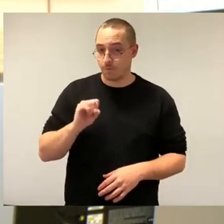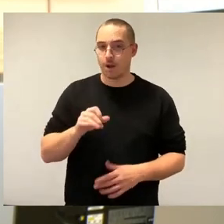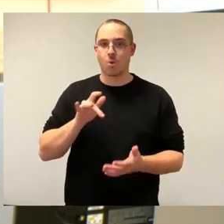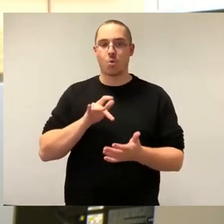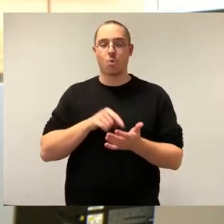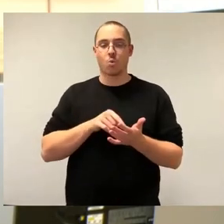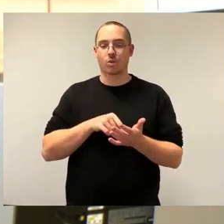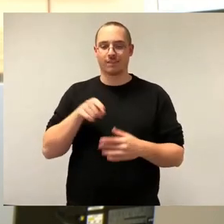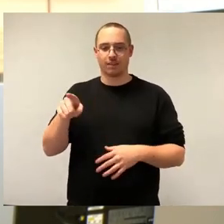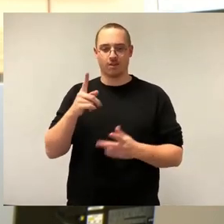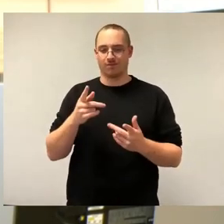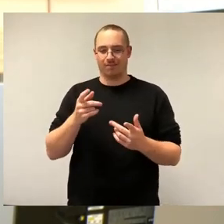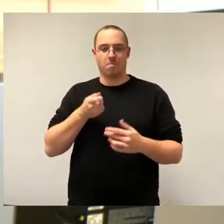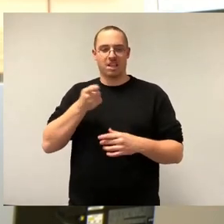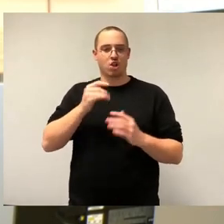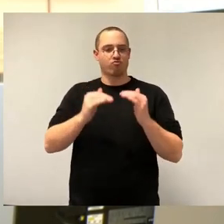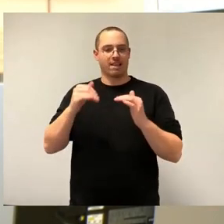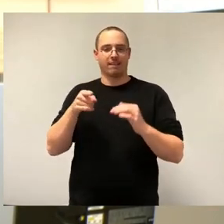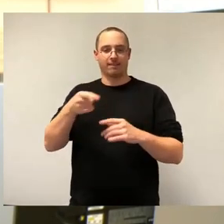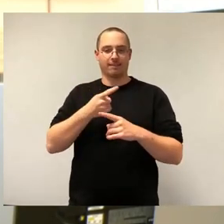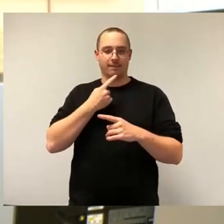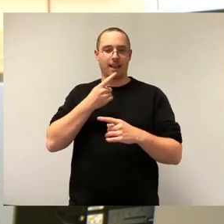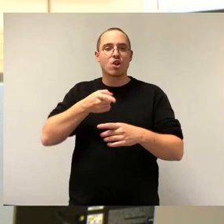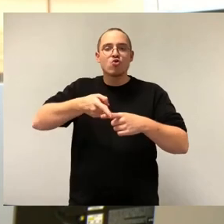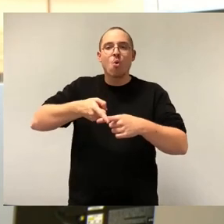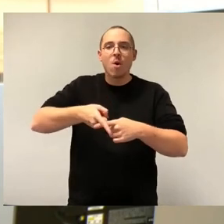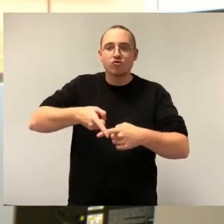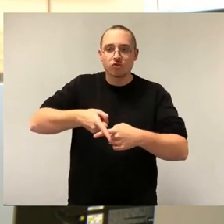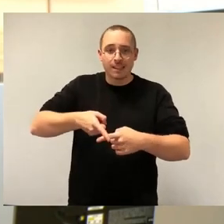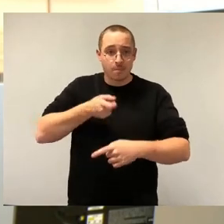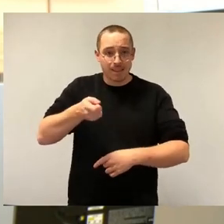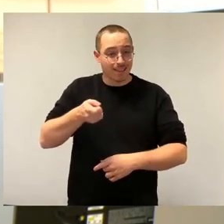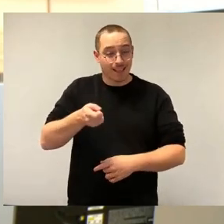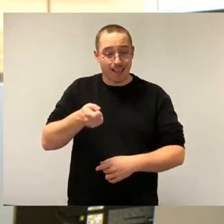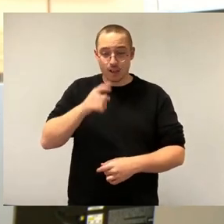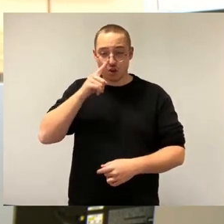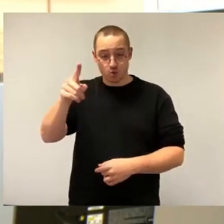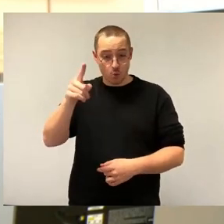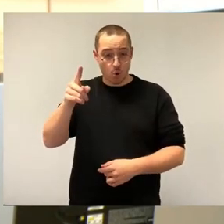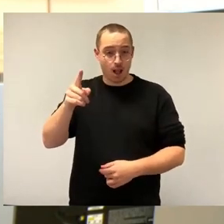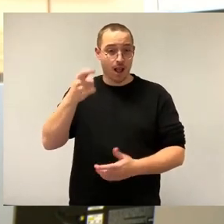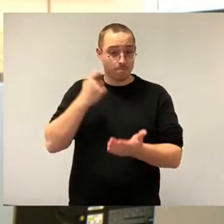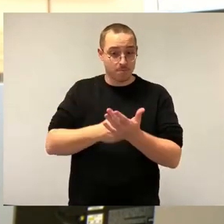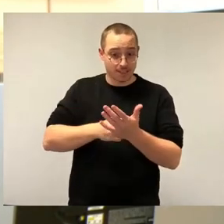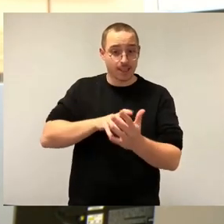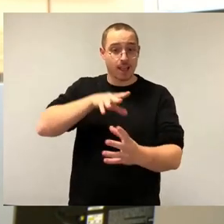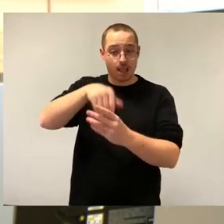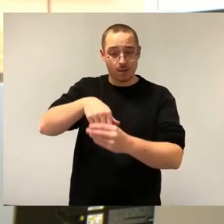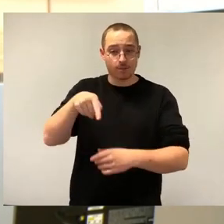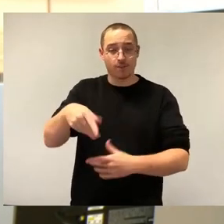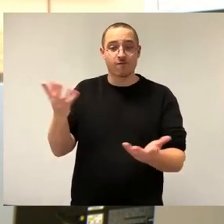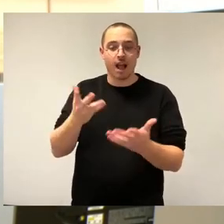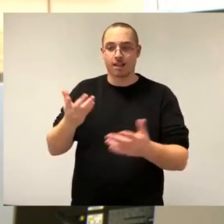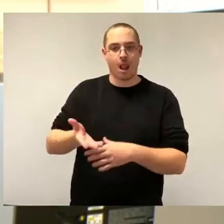ja das Wort ja irgendwie so ein bisschen suggeriert, sondern eben nur diejenigen Mietpreise abbildet, die entweder in den letzten Jahren verändert wurden,